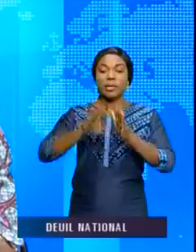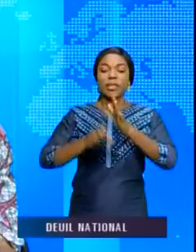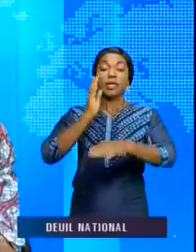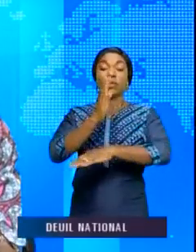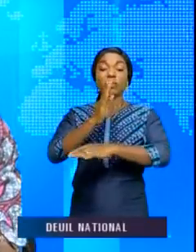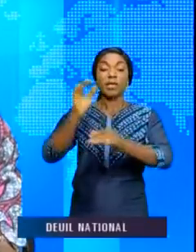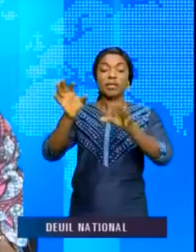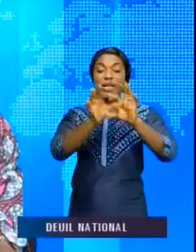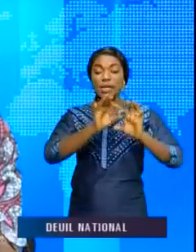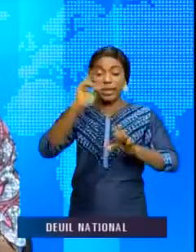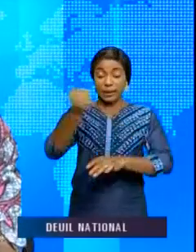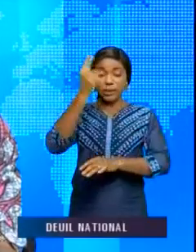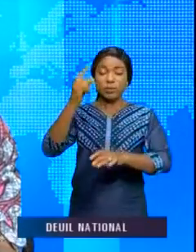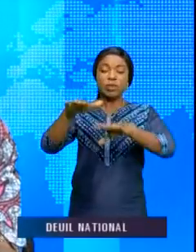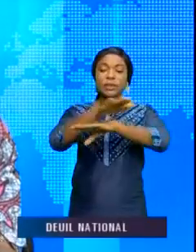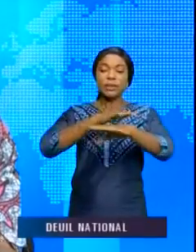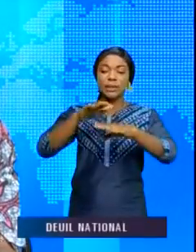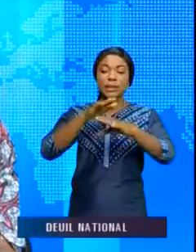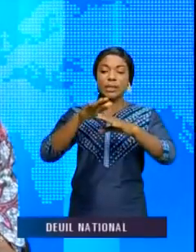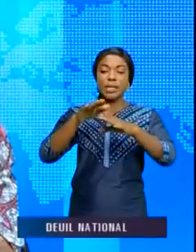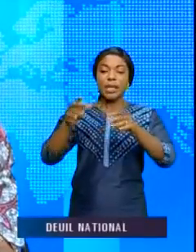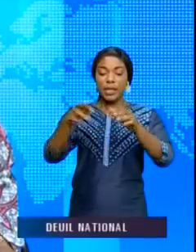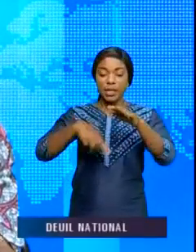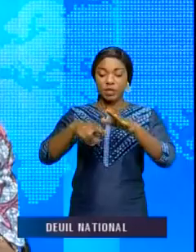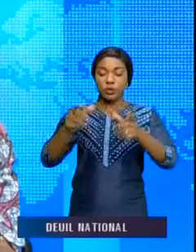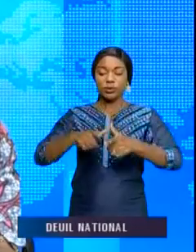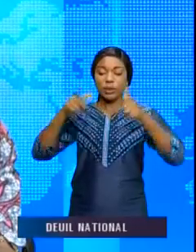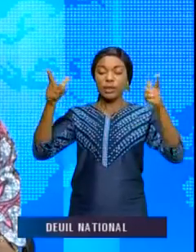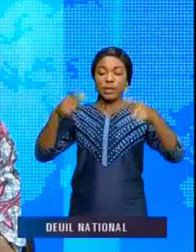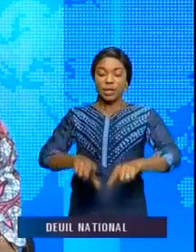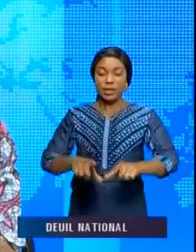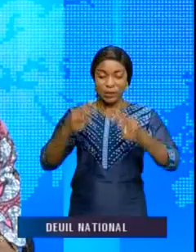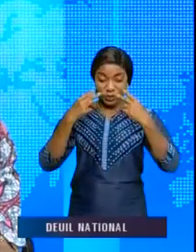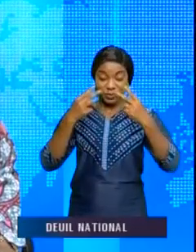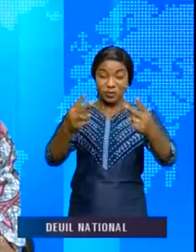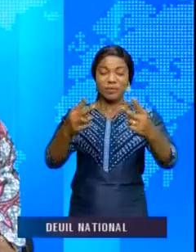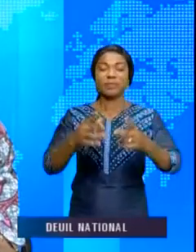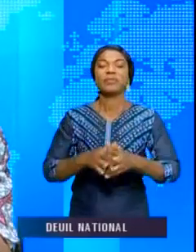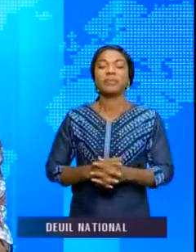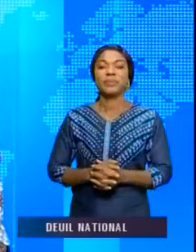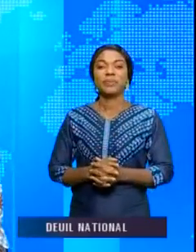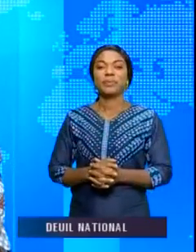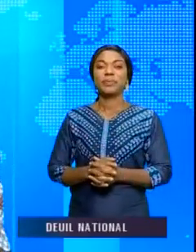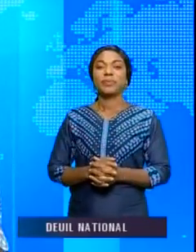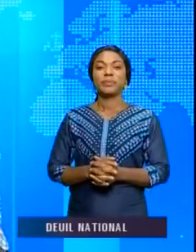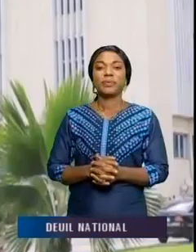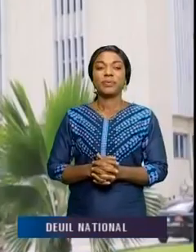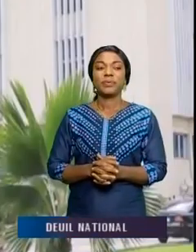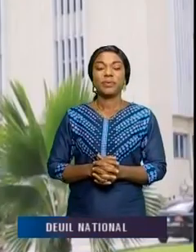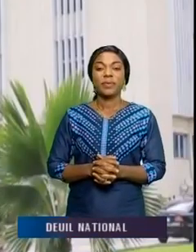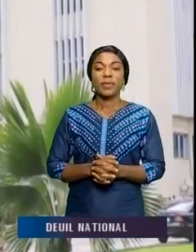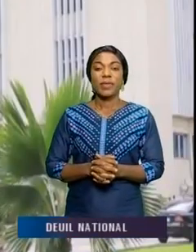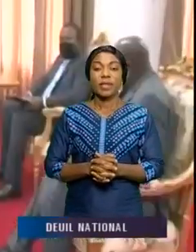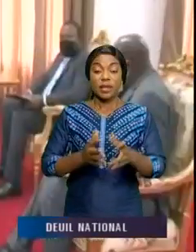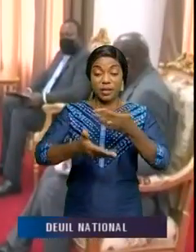Conférence internationale sur la région des Grands Lacs. Bernard Baudot, Sylvie Mouembo au reportage. Au menu